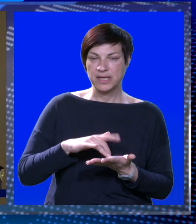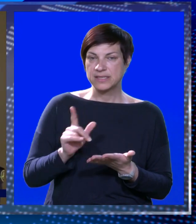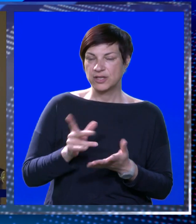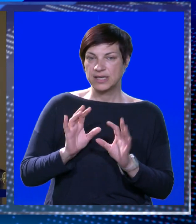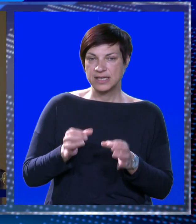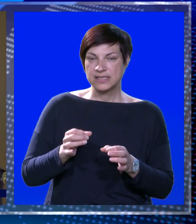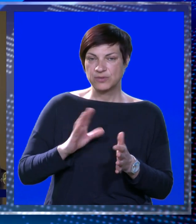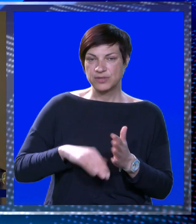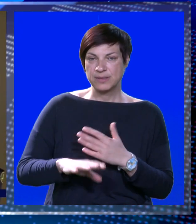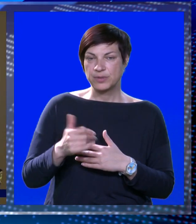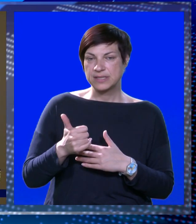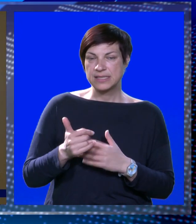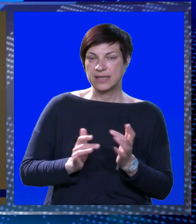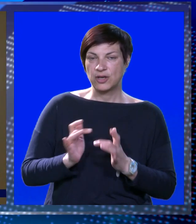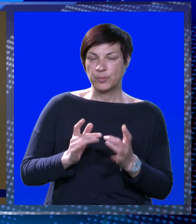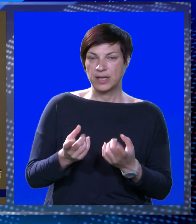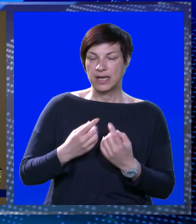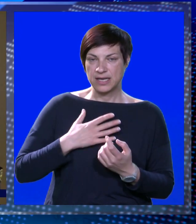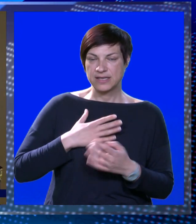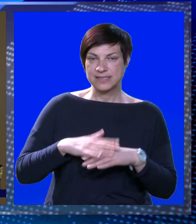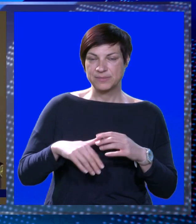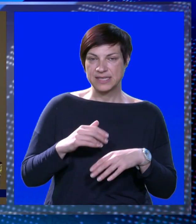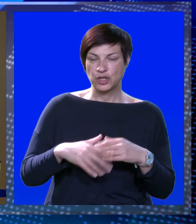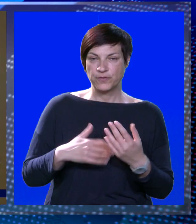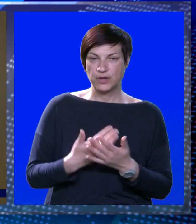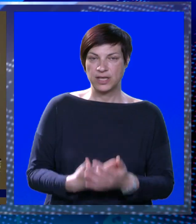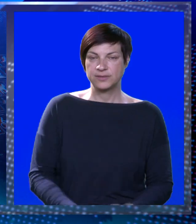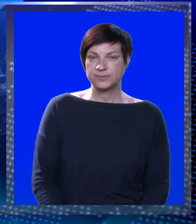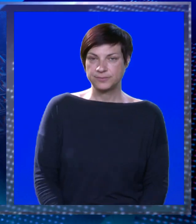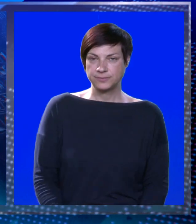nije sigurno zapocijenit nijedan od tih protivnika ali ja sam zavljan